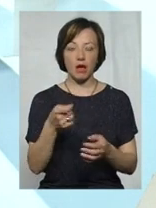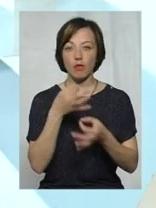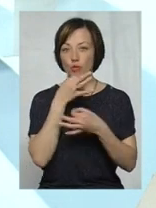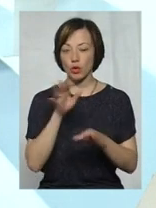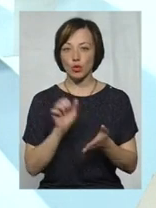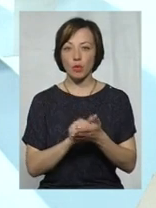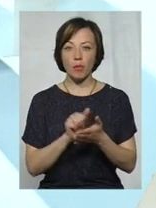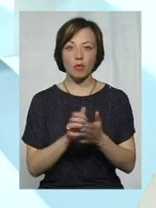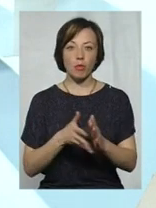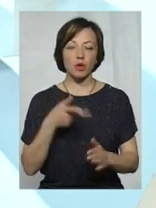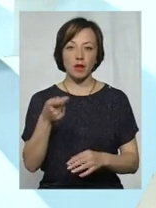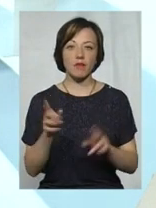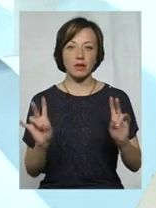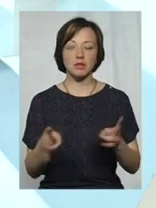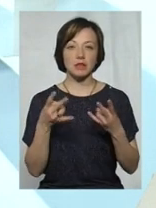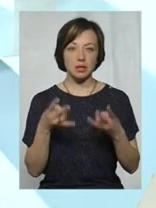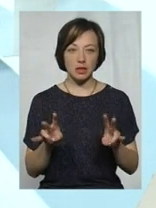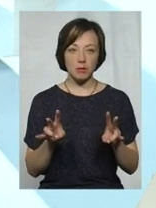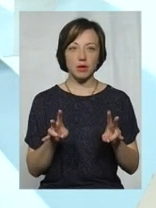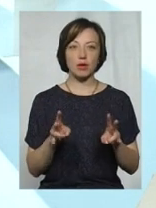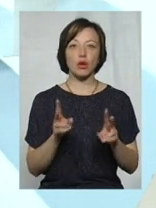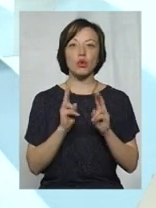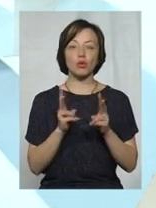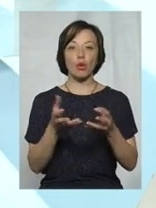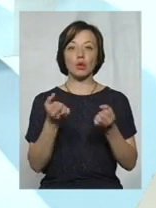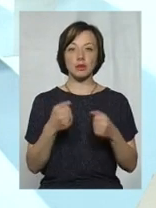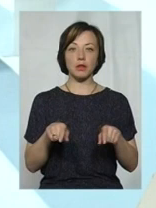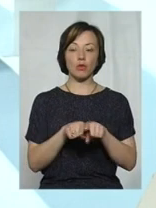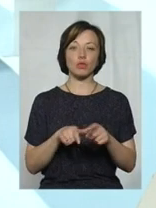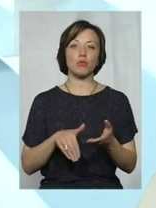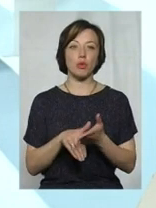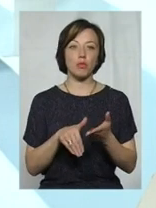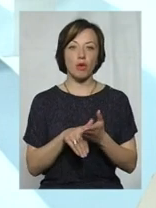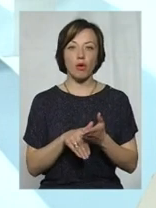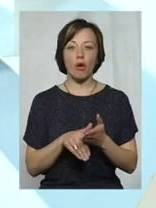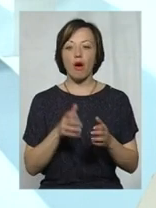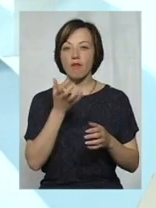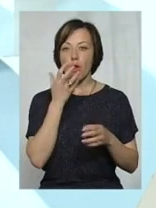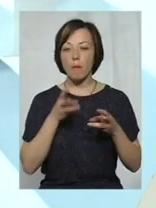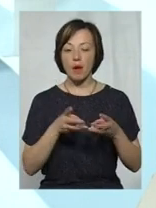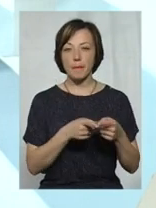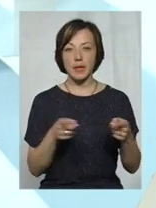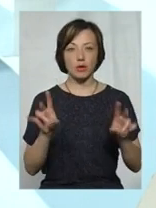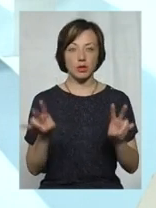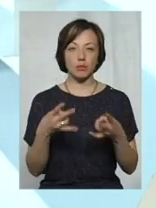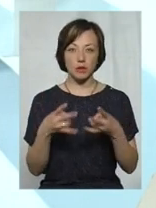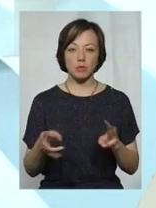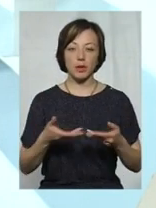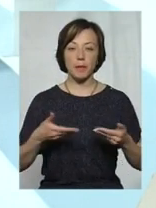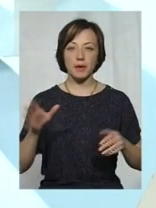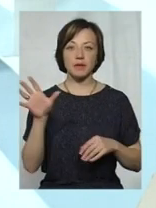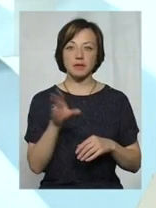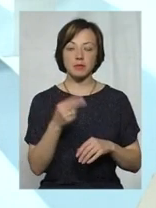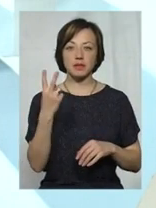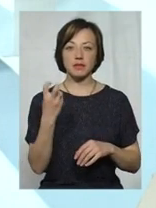документів подавати одержувачам субсидій, які отримували таку допомогу в опалювальний період, не потрібно. Ми усім